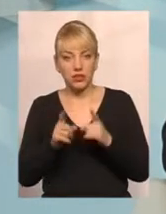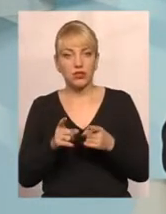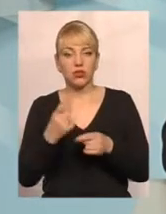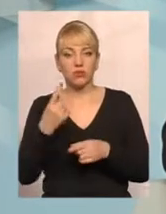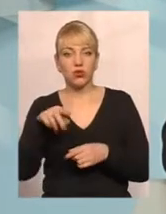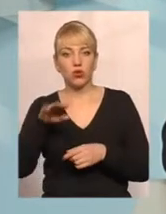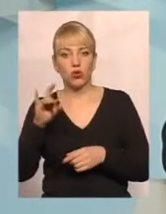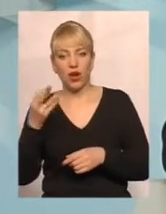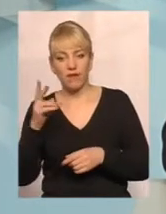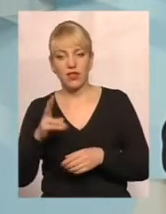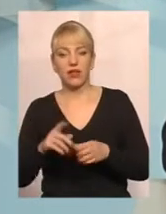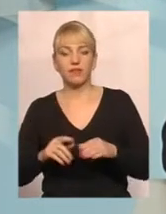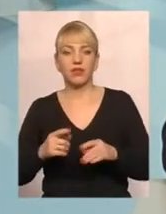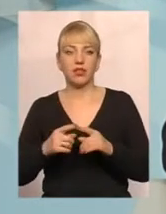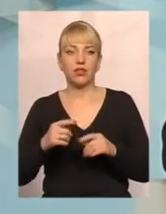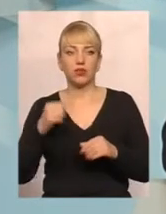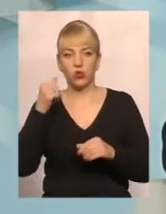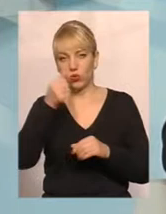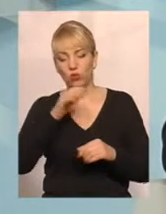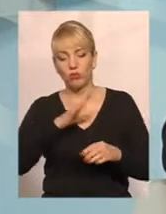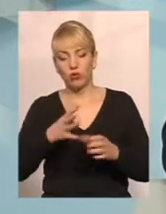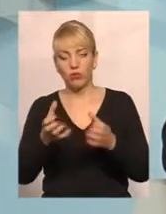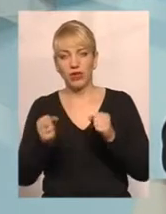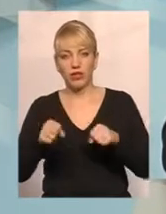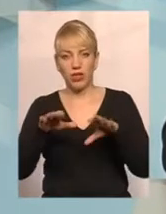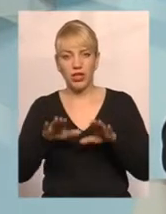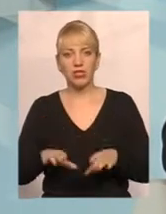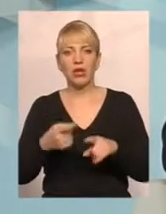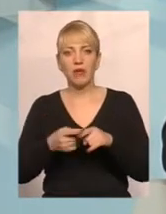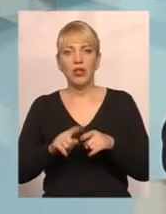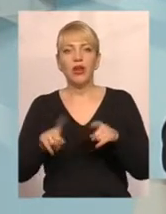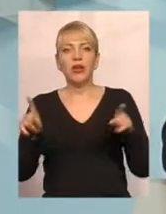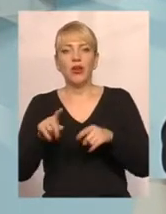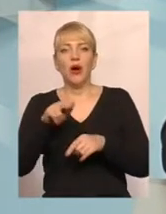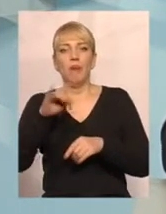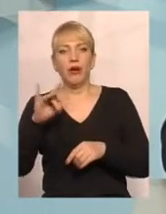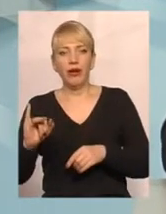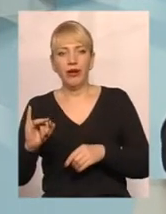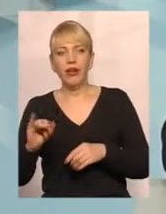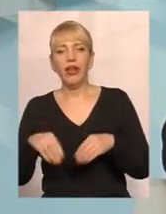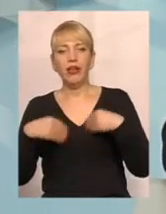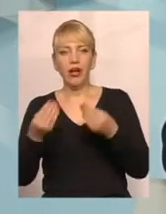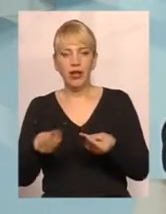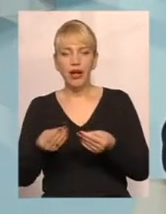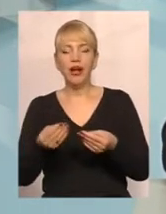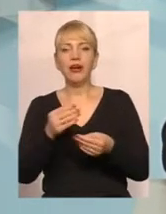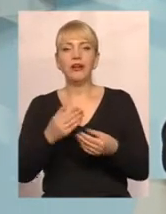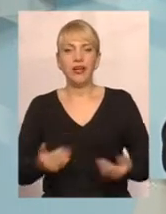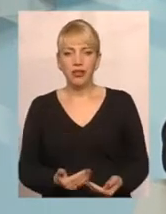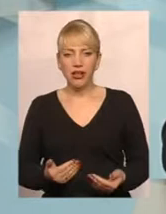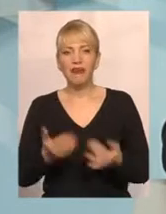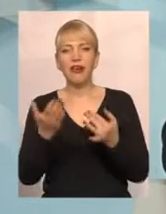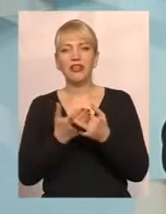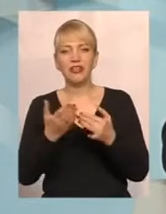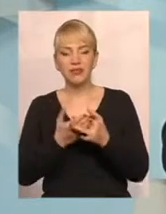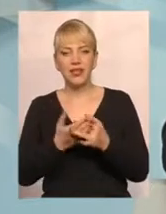травня поточного року урядом було прийнято рішення про те, що при наданні житлової субсидії